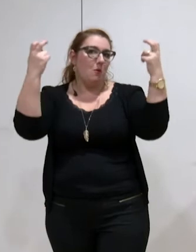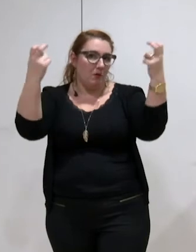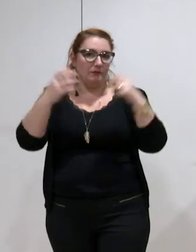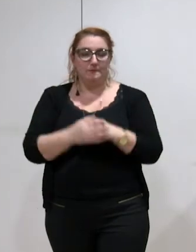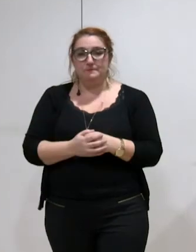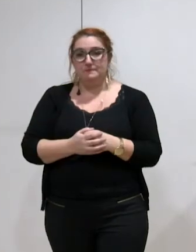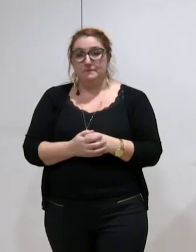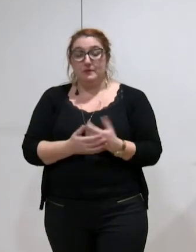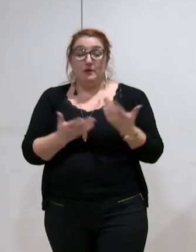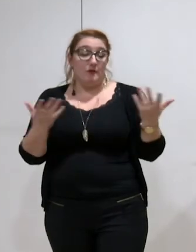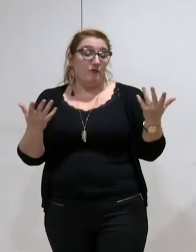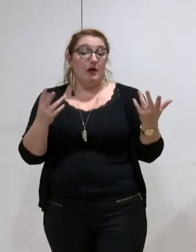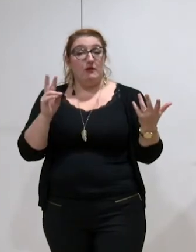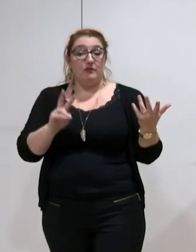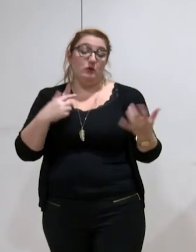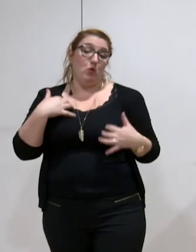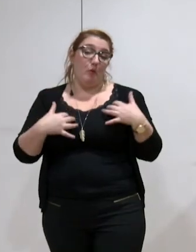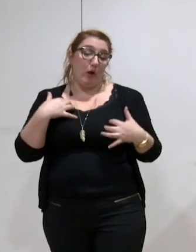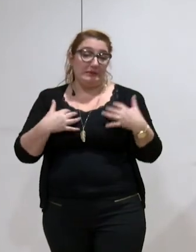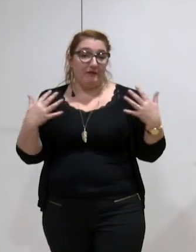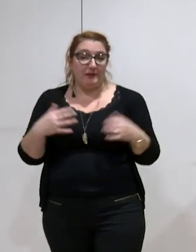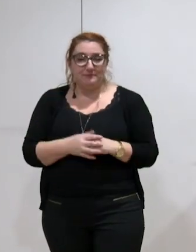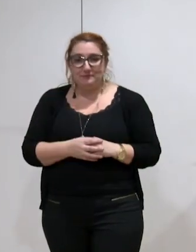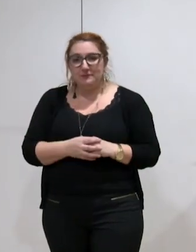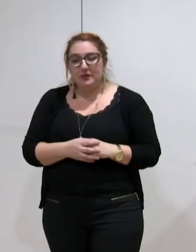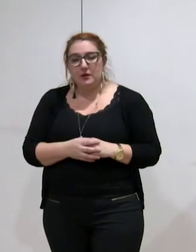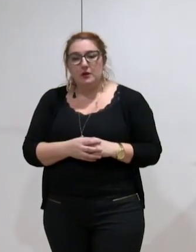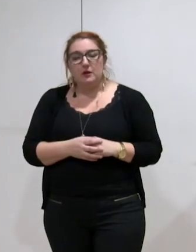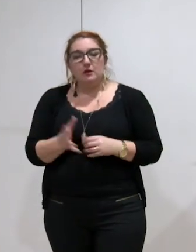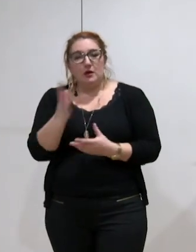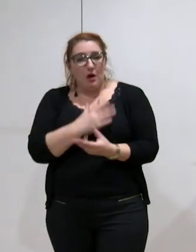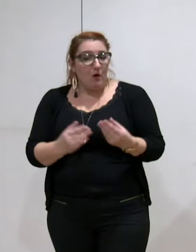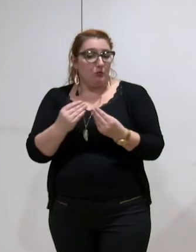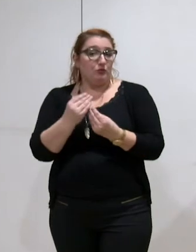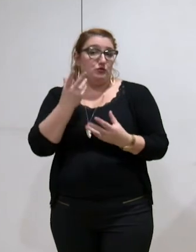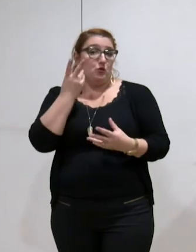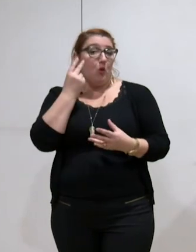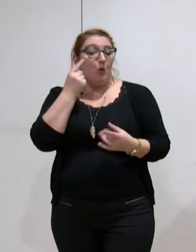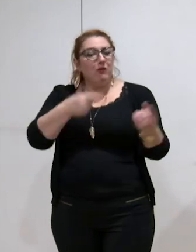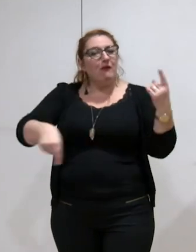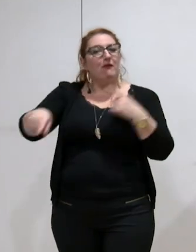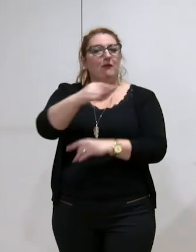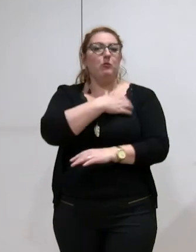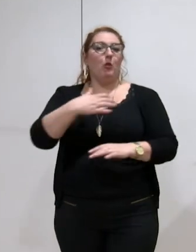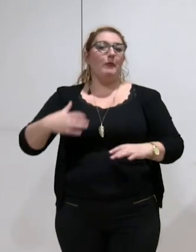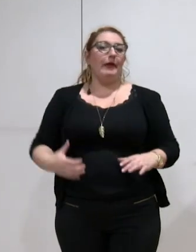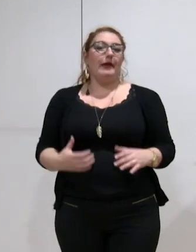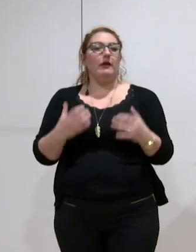réserves que nous exprimons. Nous comprenons par ailleurs que, pour des raisons de soutenabilité, les emprunts soient,